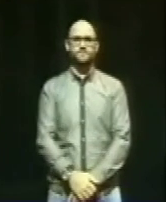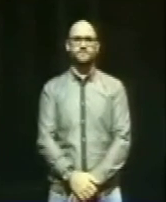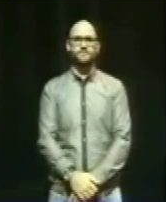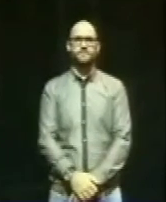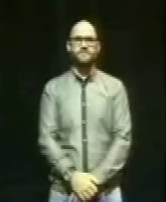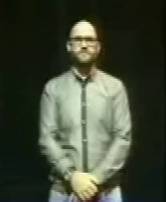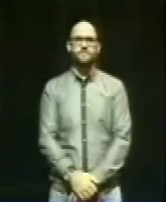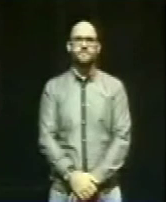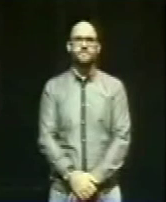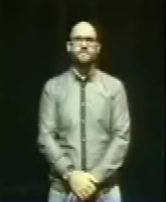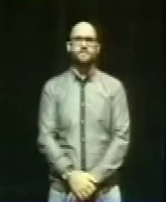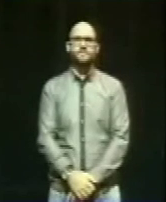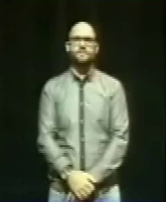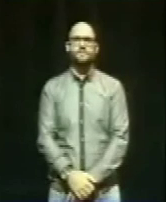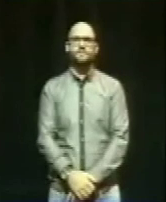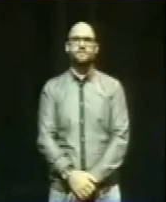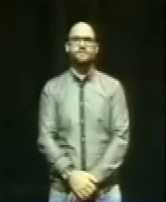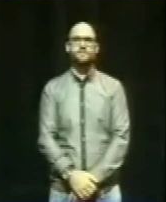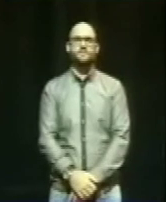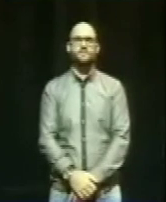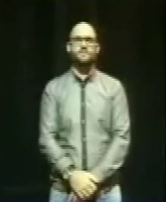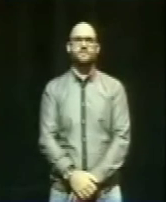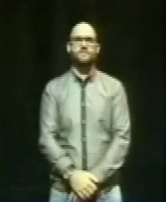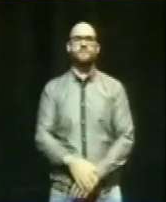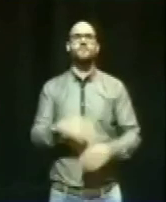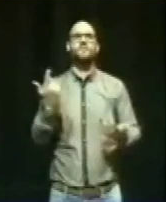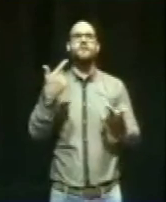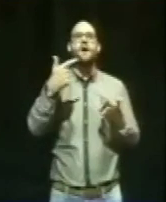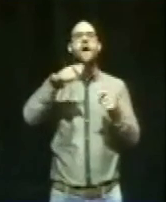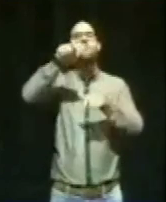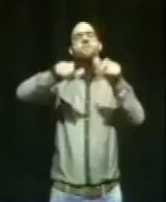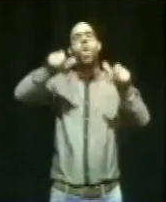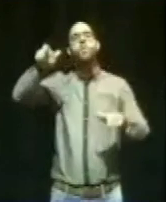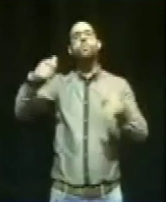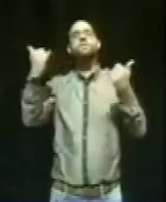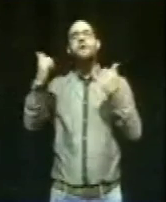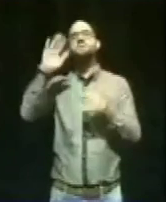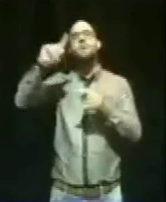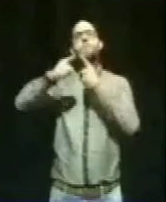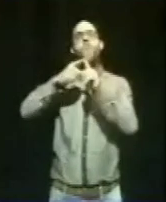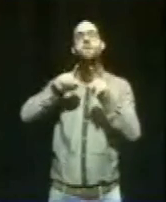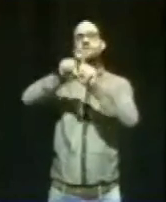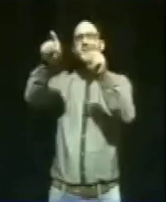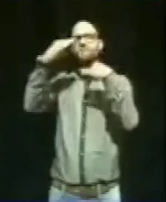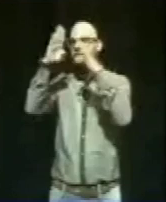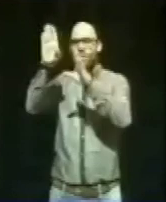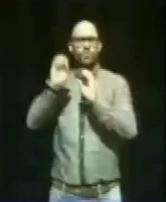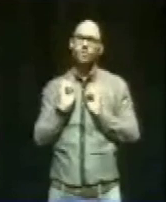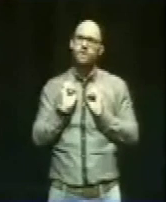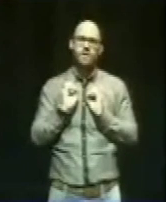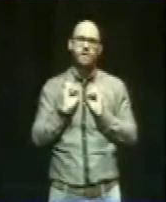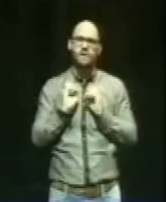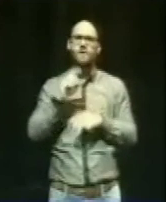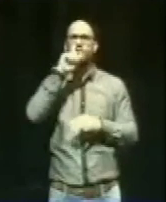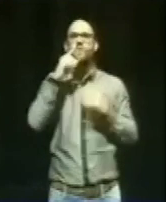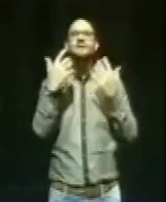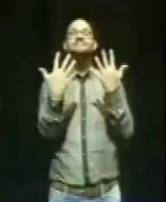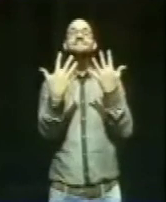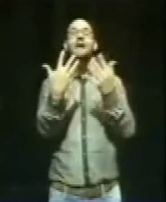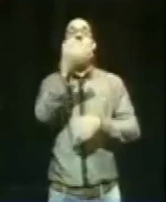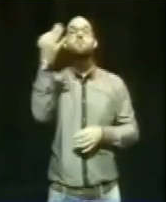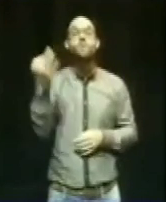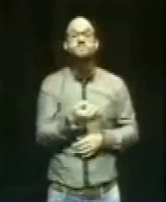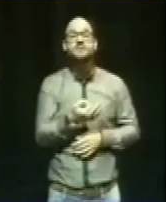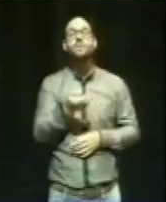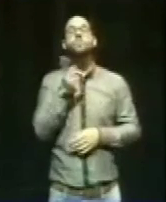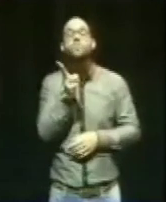Die Bevölkerung vertraut den etablierten Politikern nicht mehr. Nur noch 10 Prozent der Bevölkerung traut den etablierten